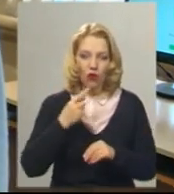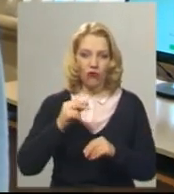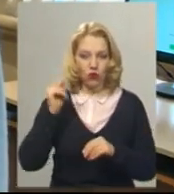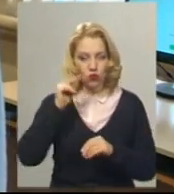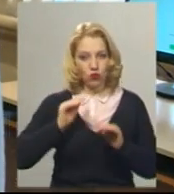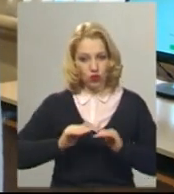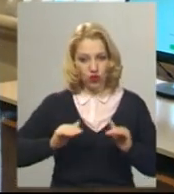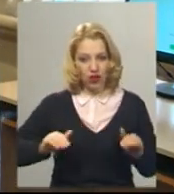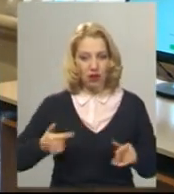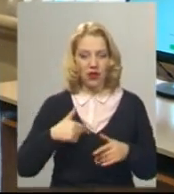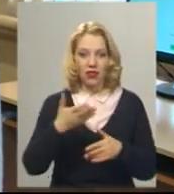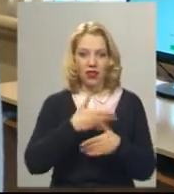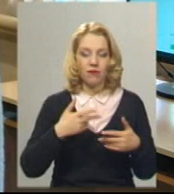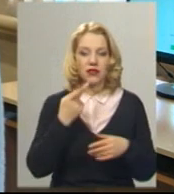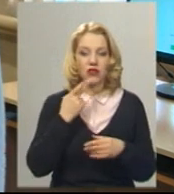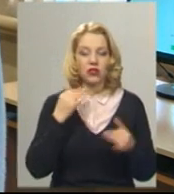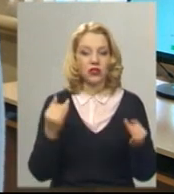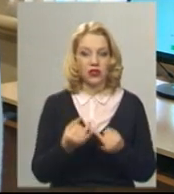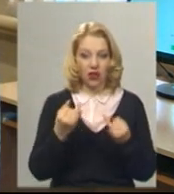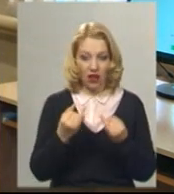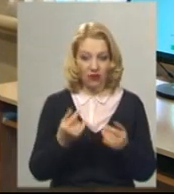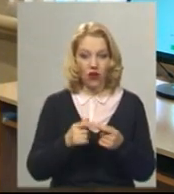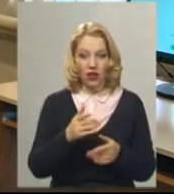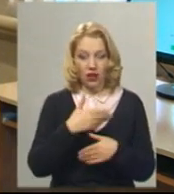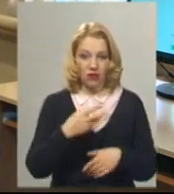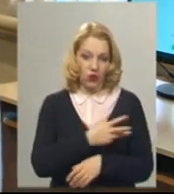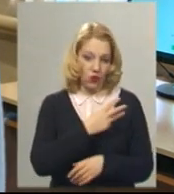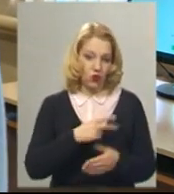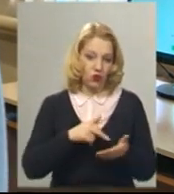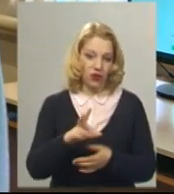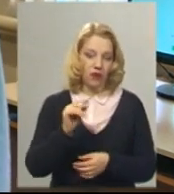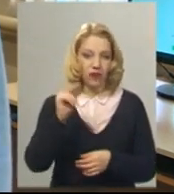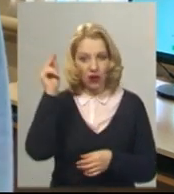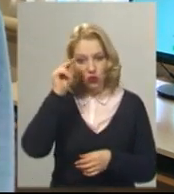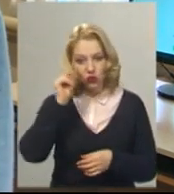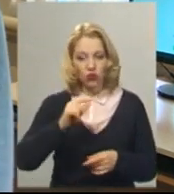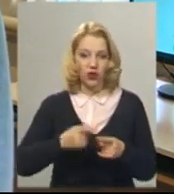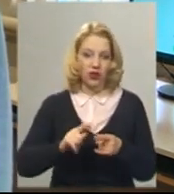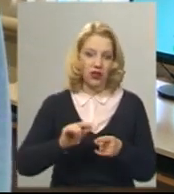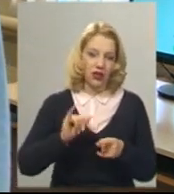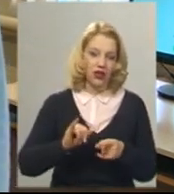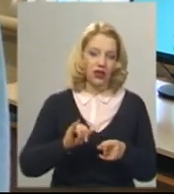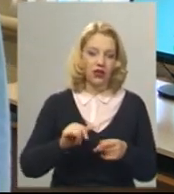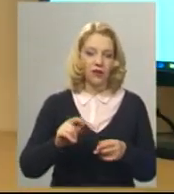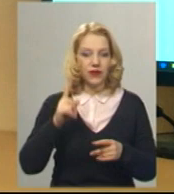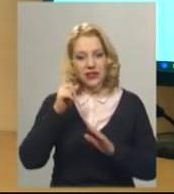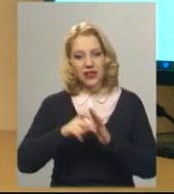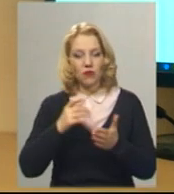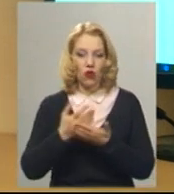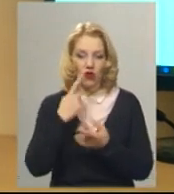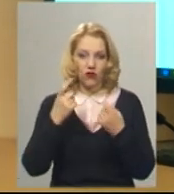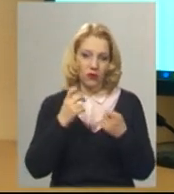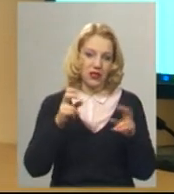Тобто, нам завжди цікаво, і ми охочі йдемо на уроки і дізнаємося якісь нові інформації і теми.